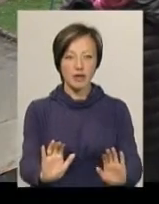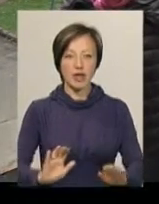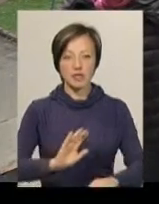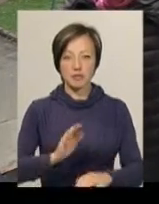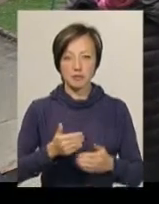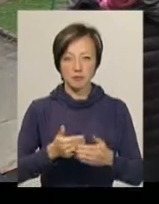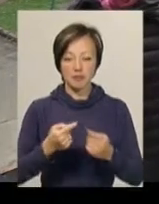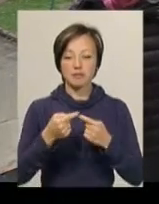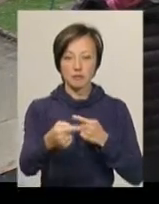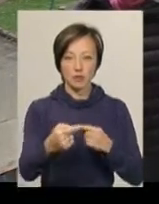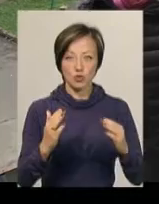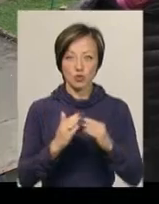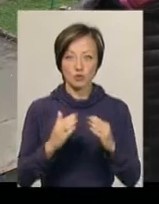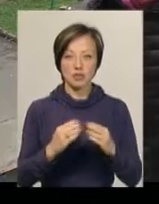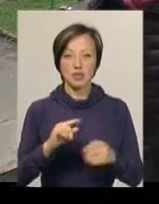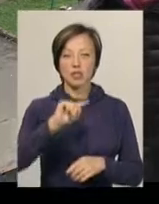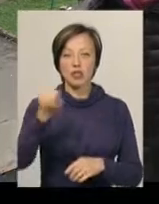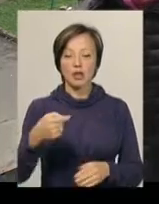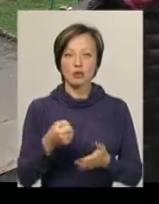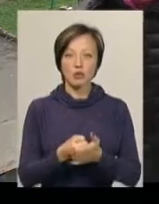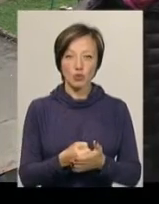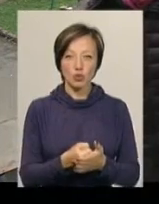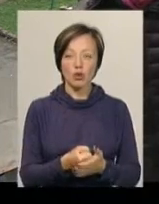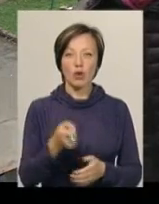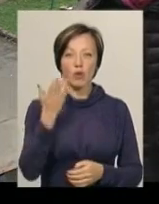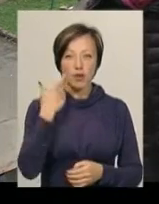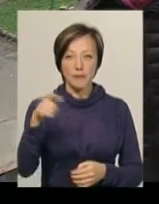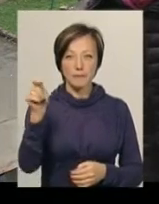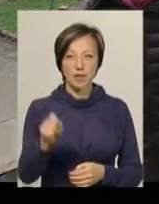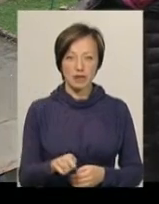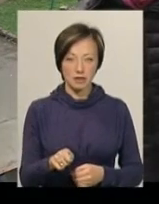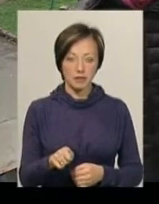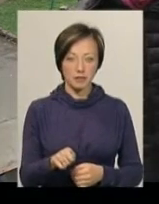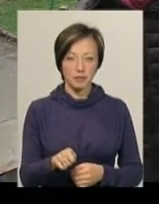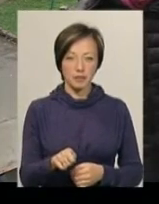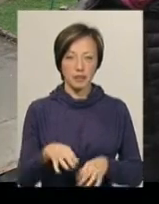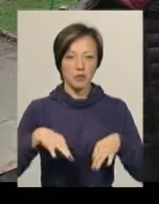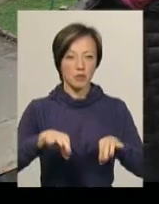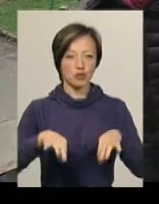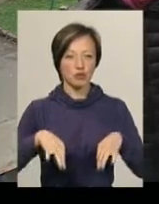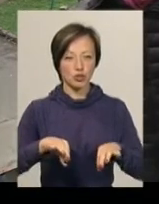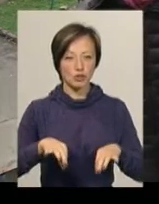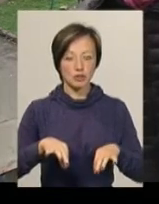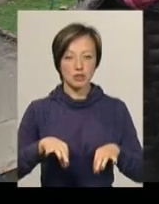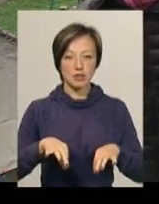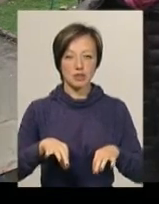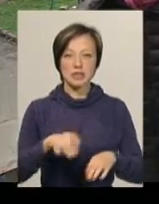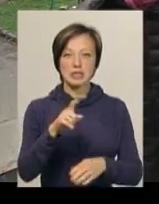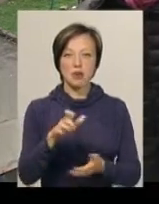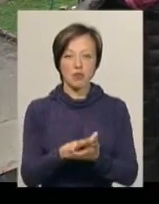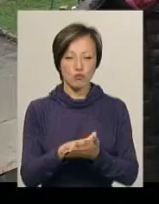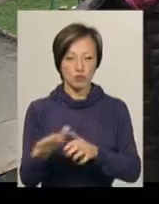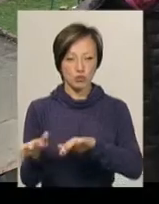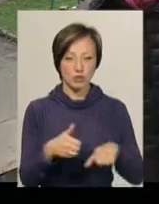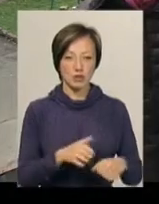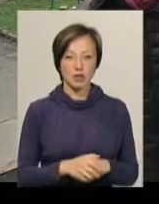нашого дому за час до того, як приїде машина за мусором